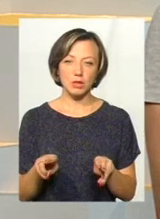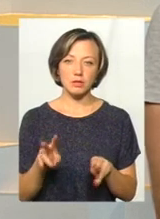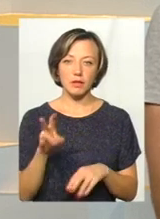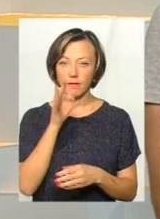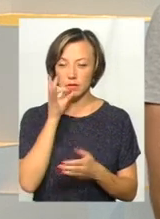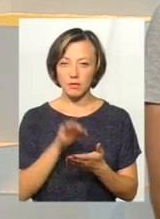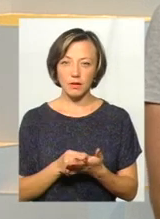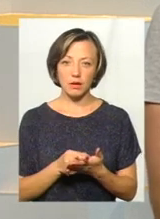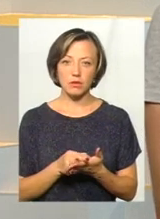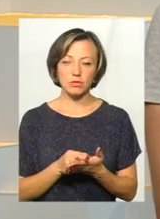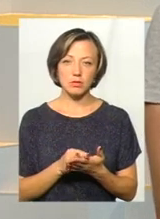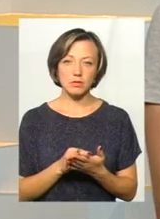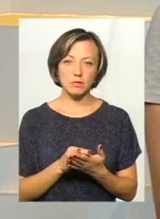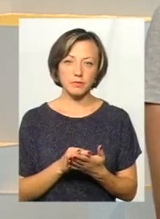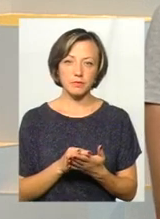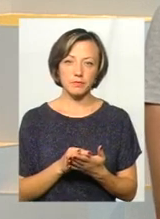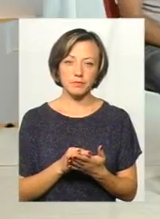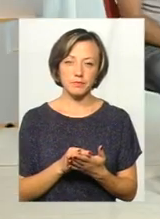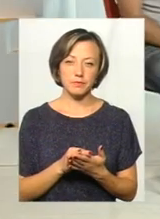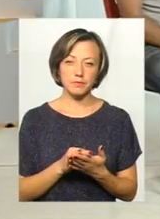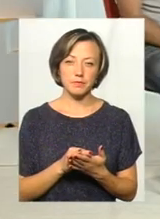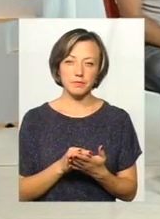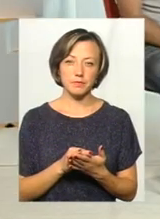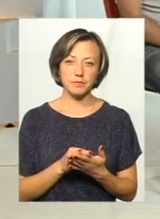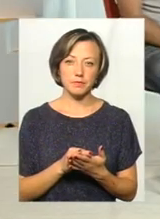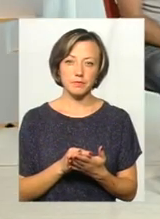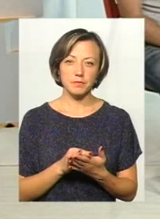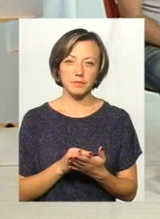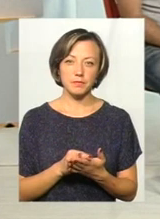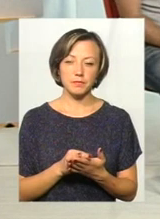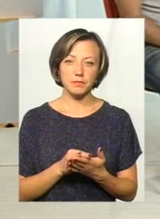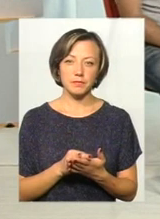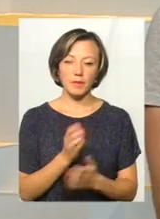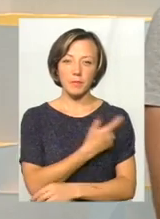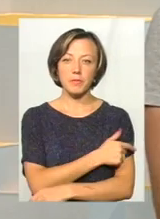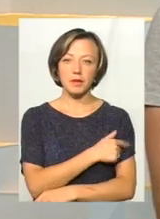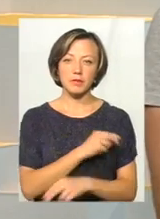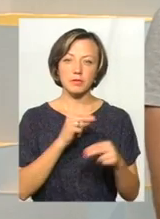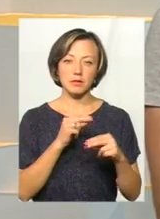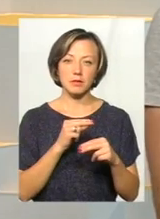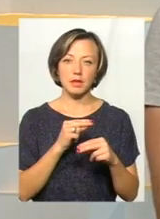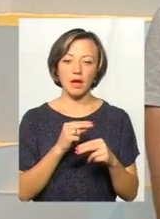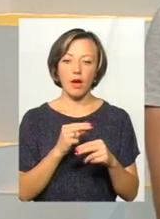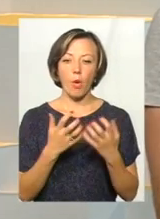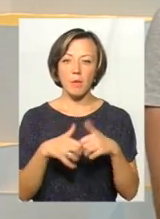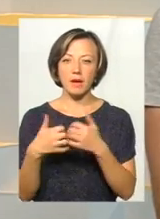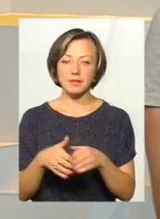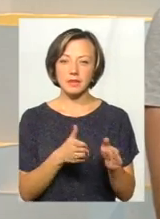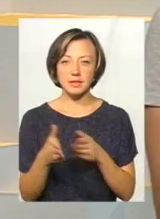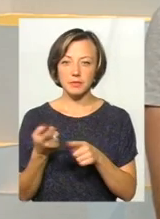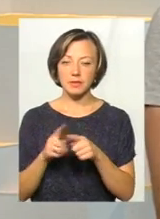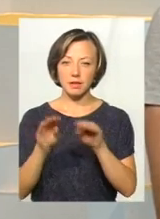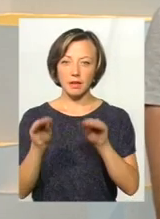відповідальністі медичних формаційних систем. Бо ці дані, вони